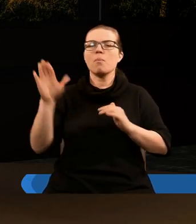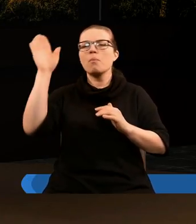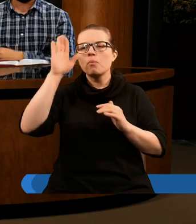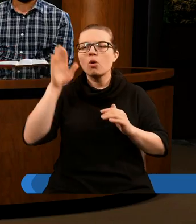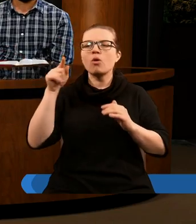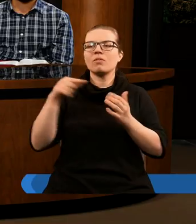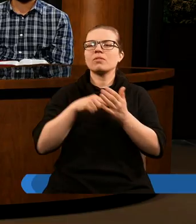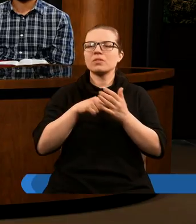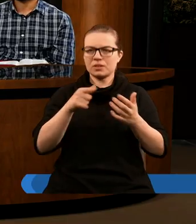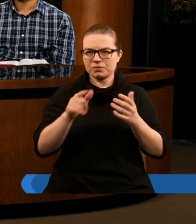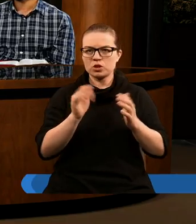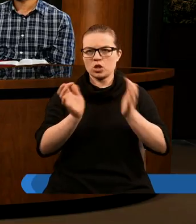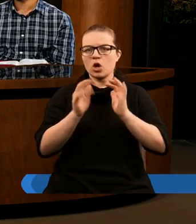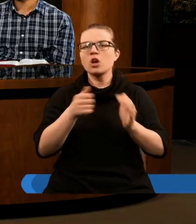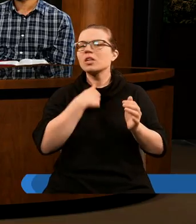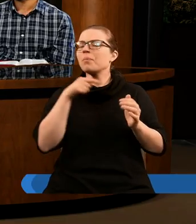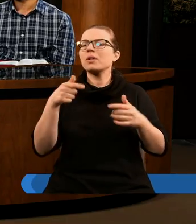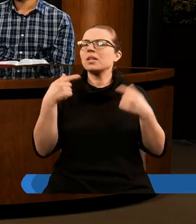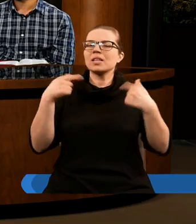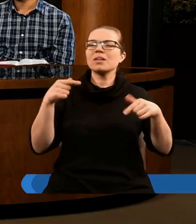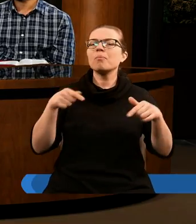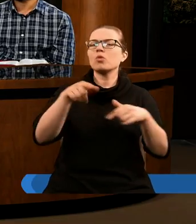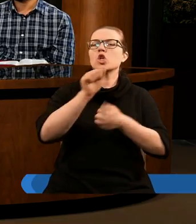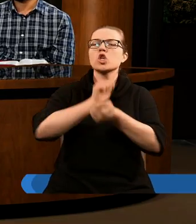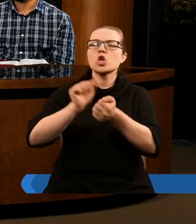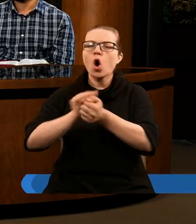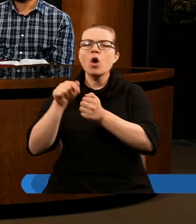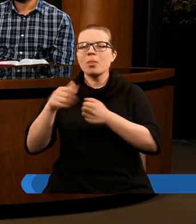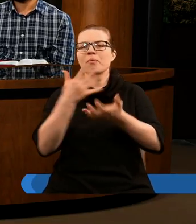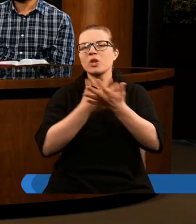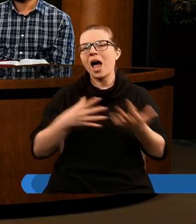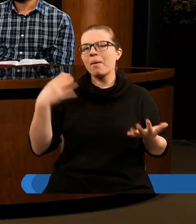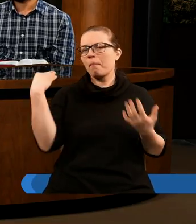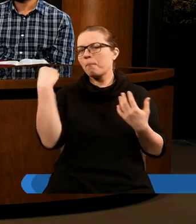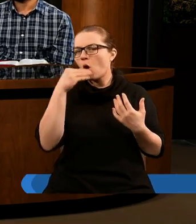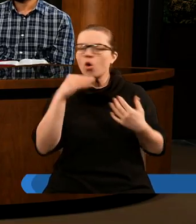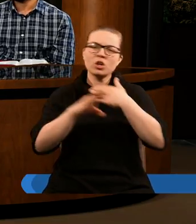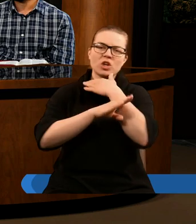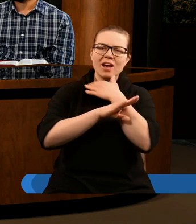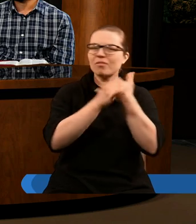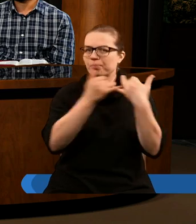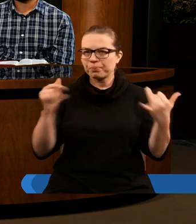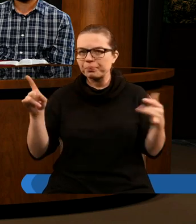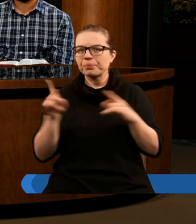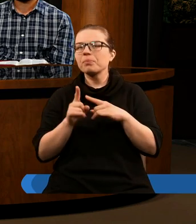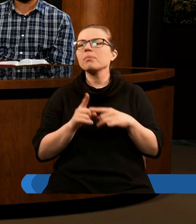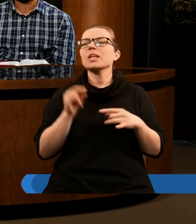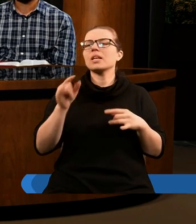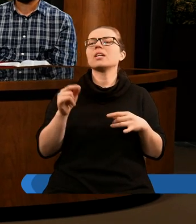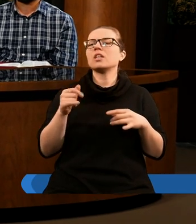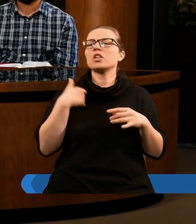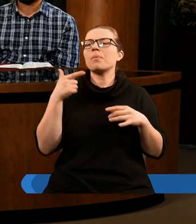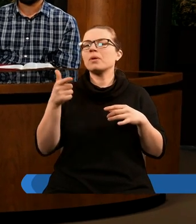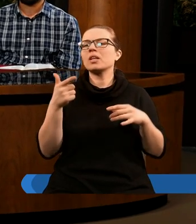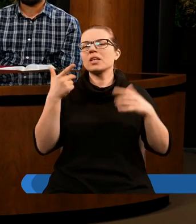Bóg każe aniołom, aby nie wyrzędzili szkody ziemi i morzu i drzewom, póki lud Boży nie